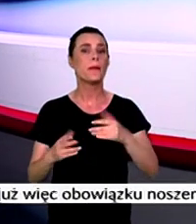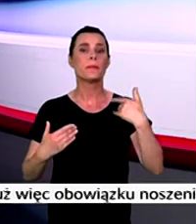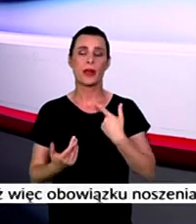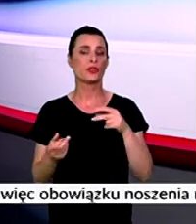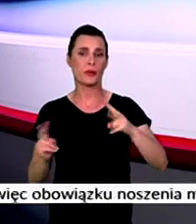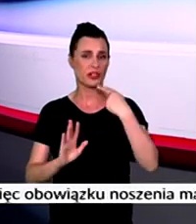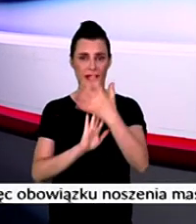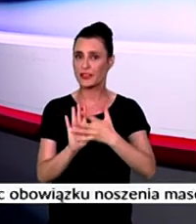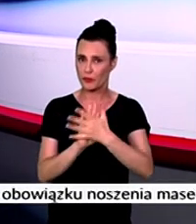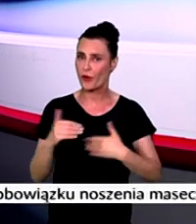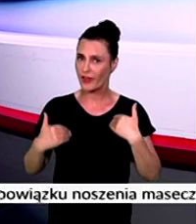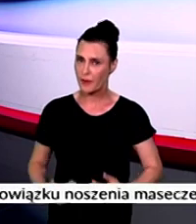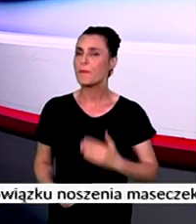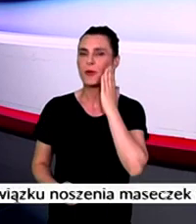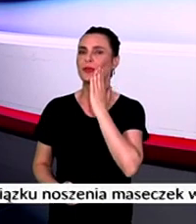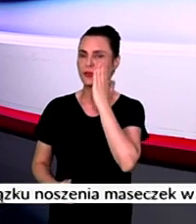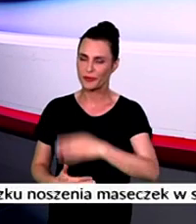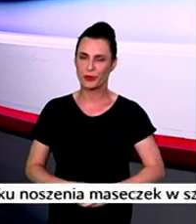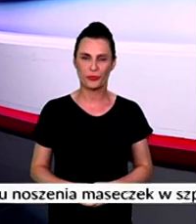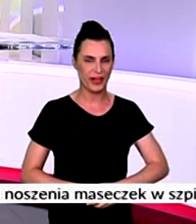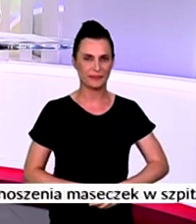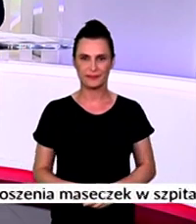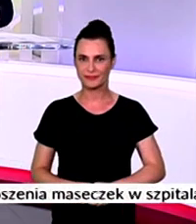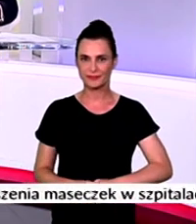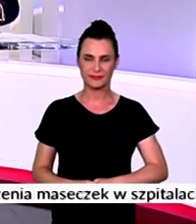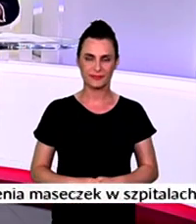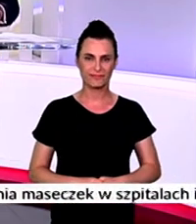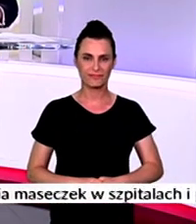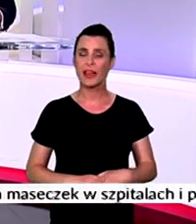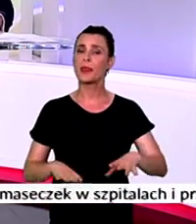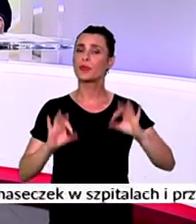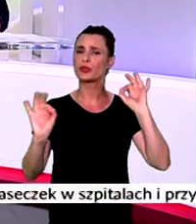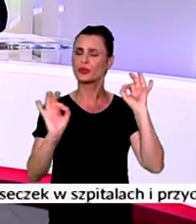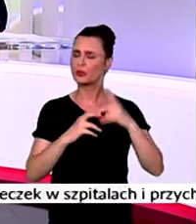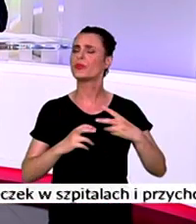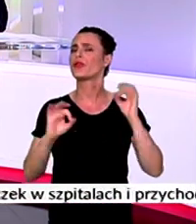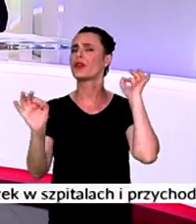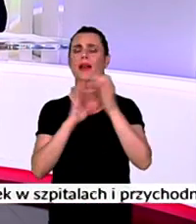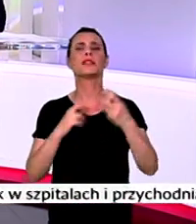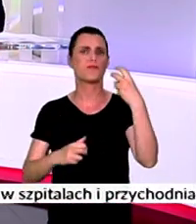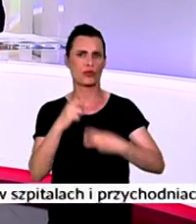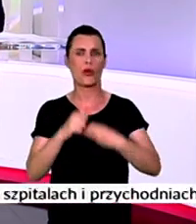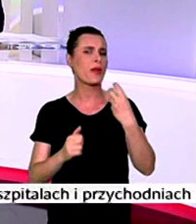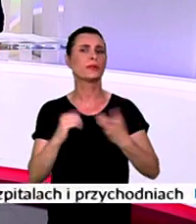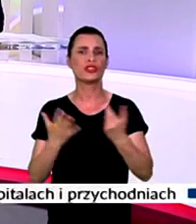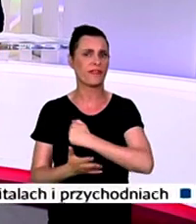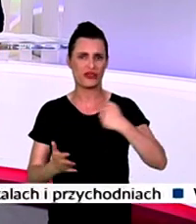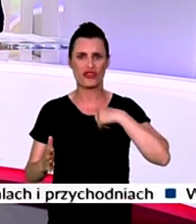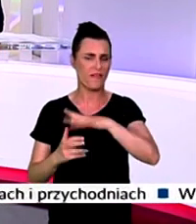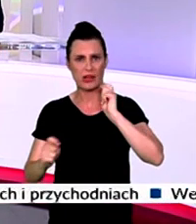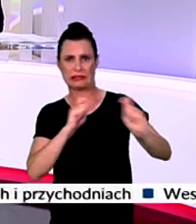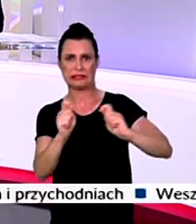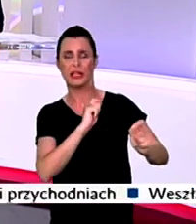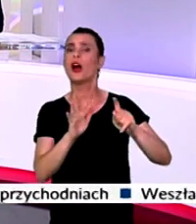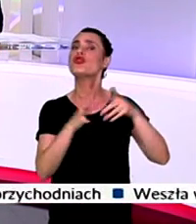na język migowy tłumaczy Małgorzata Limanówka. Na początek poważne utrudnienia komunikacyjne w Warszawie. Na